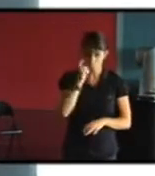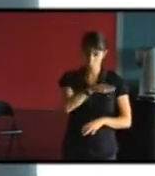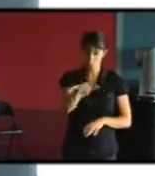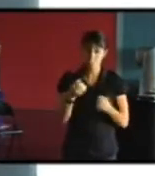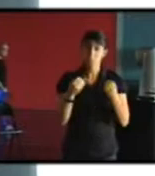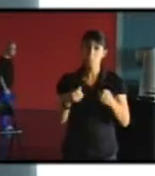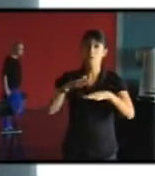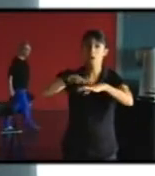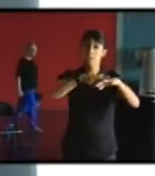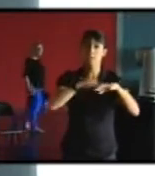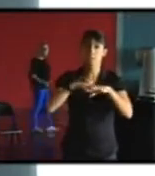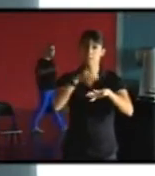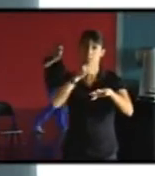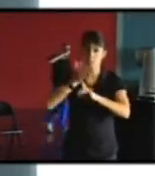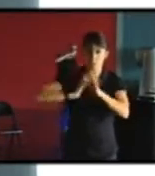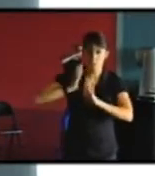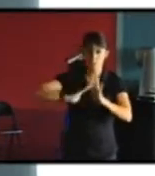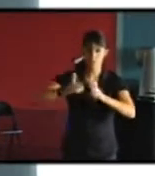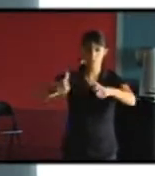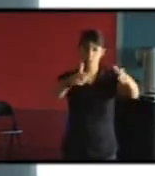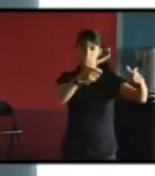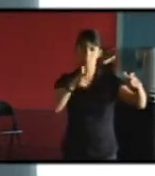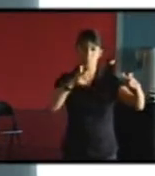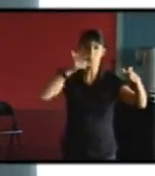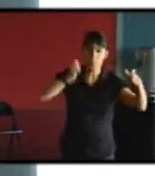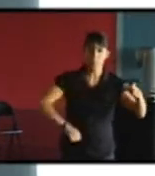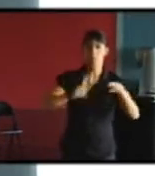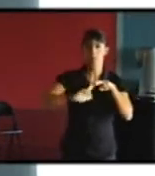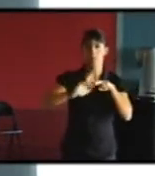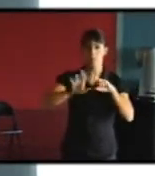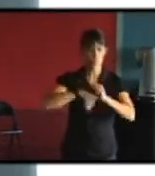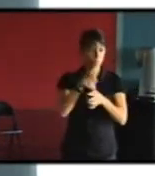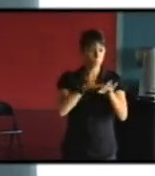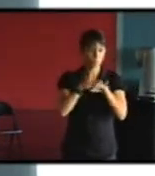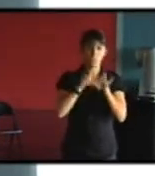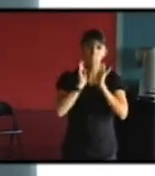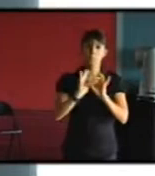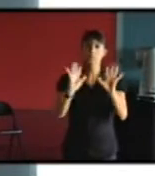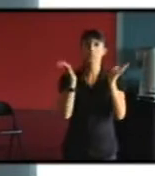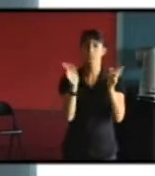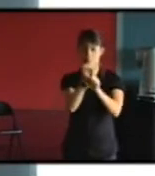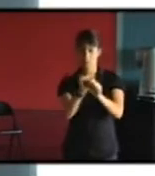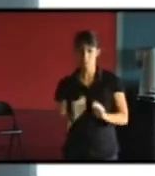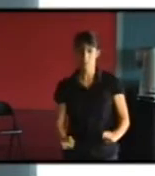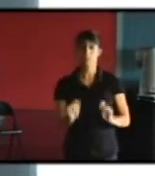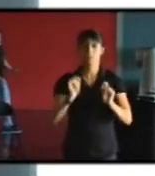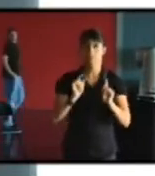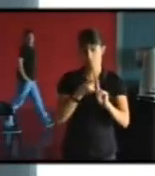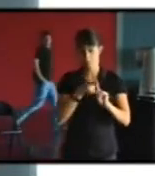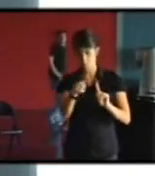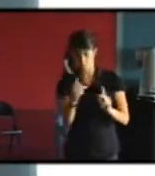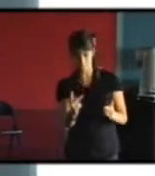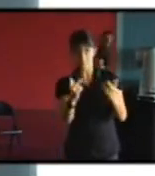qui ne le dénature pas enfin je veux dire voilà sa vie c'est aussi de continuer de